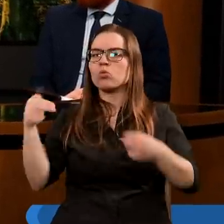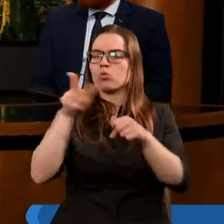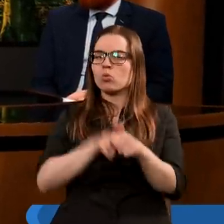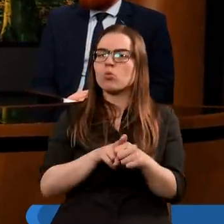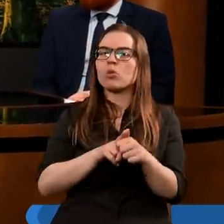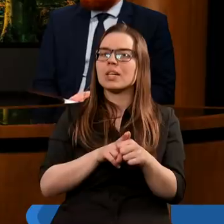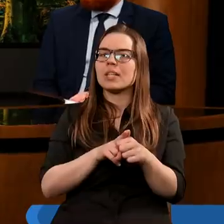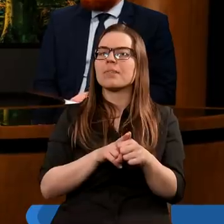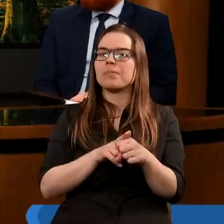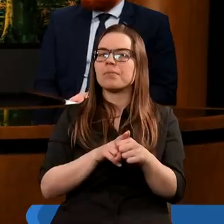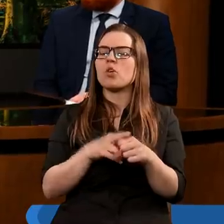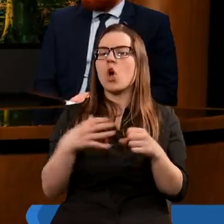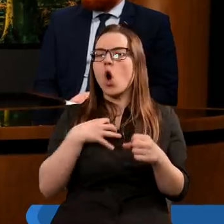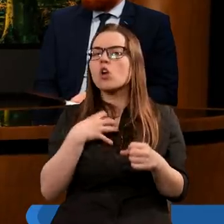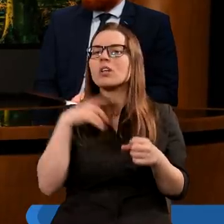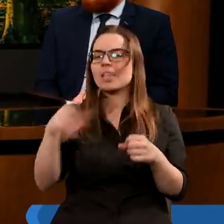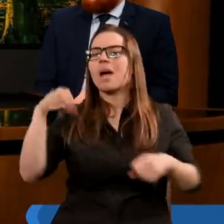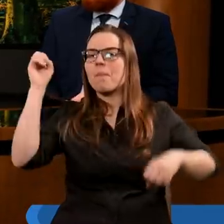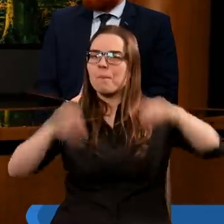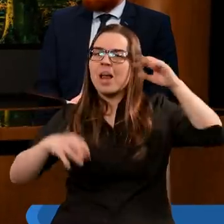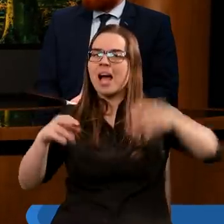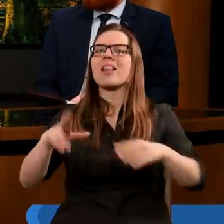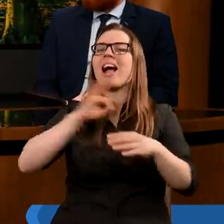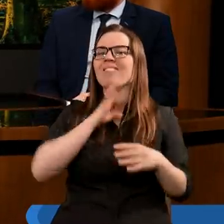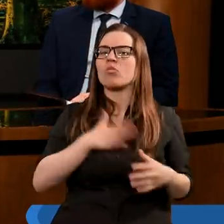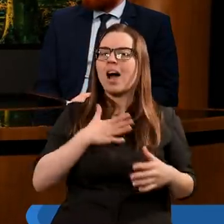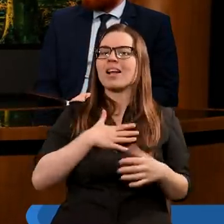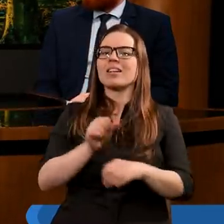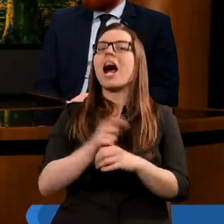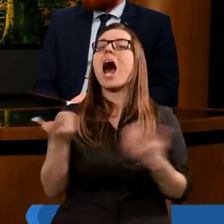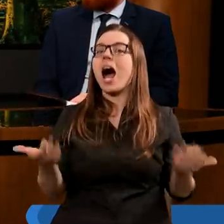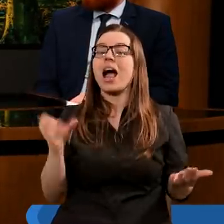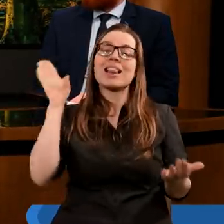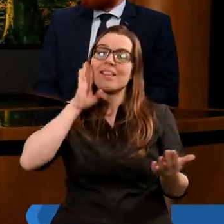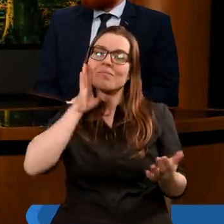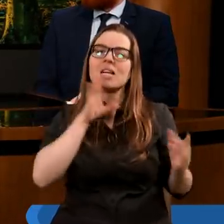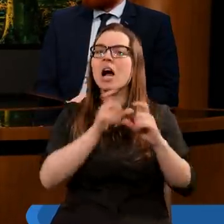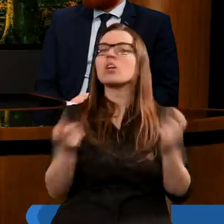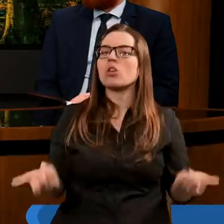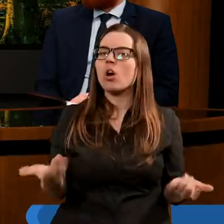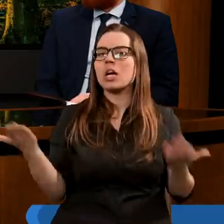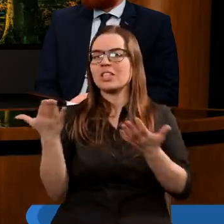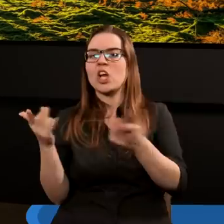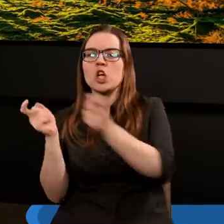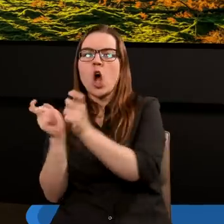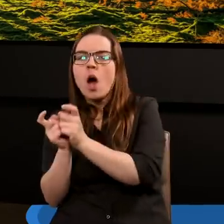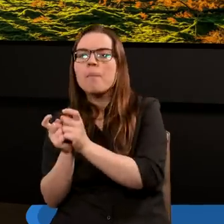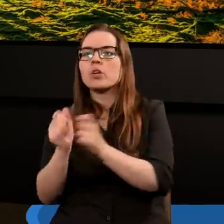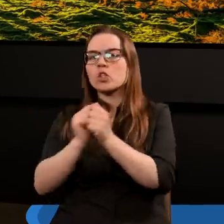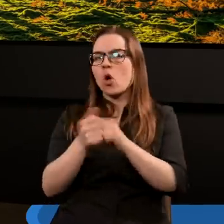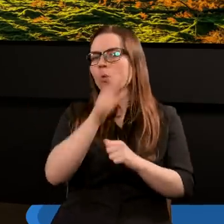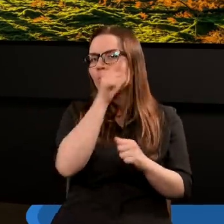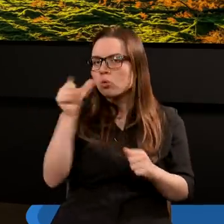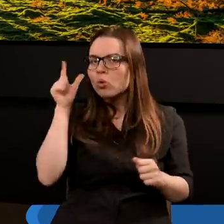którzy odczuwają te plagi na własnej skórze, ale w tym samym czasie gdzieś tam obok są